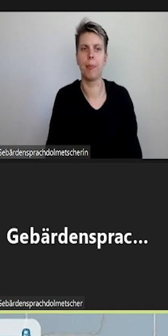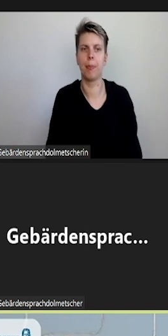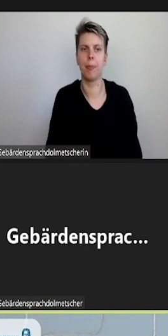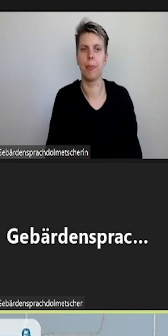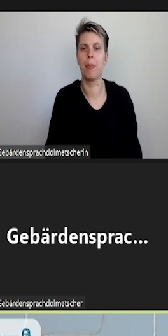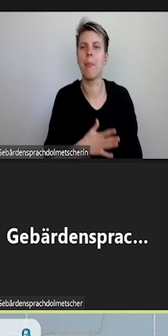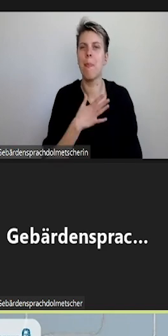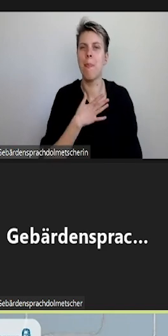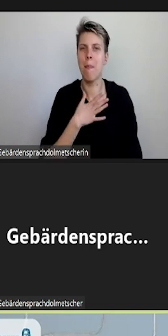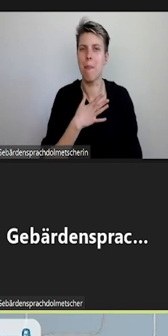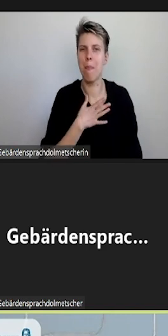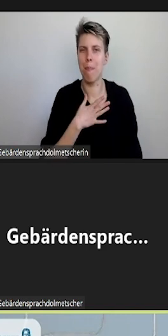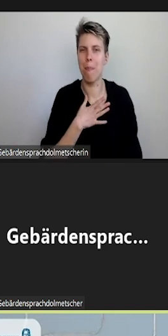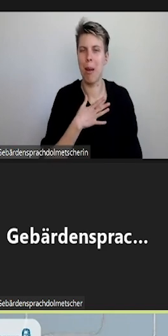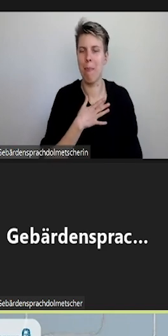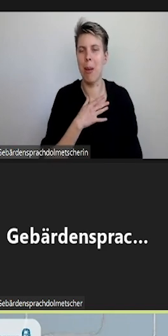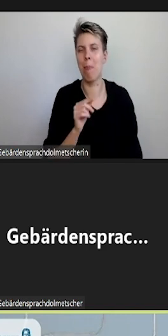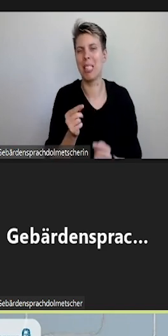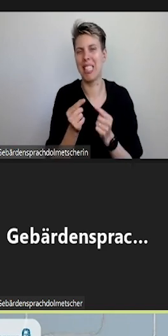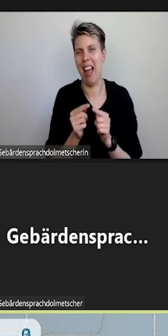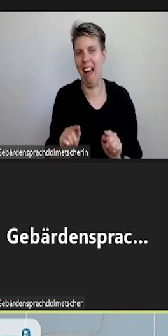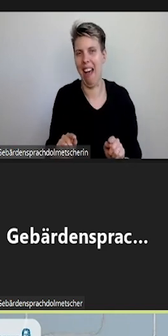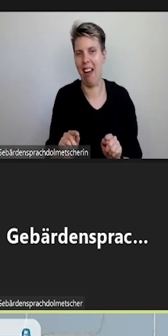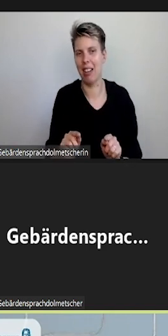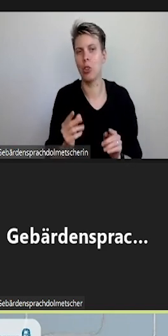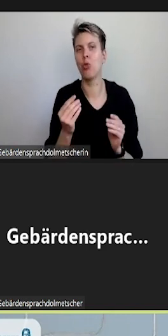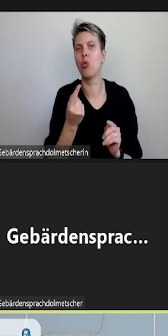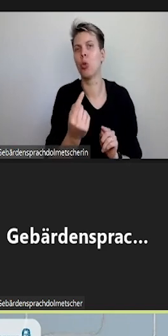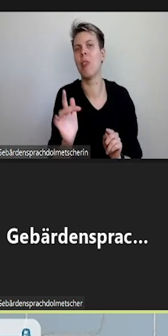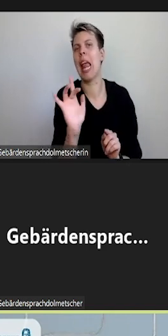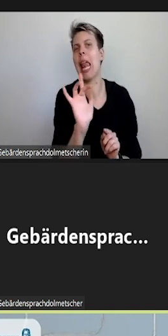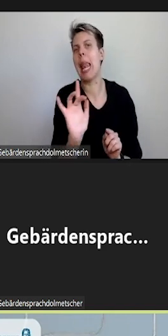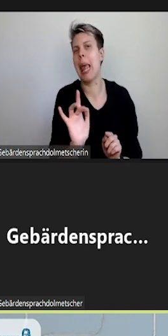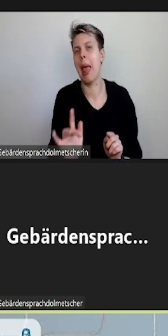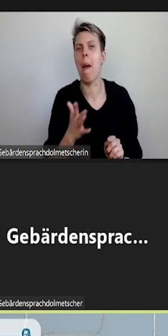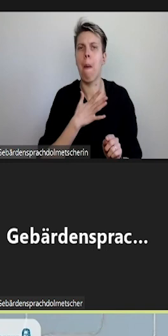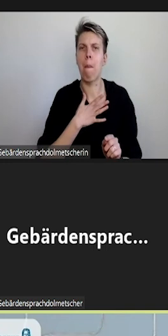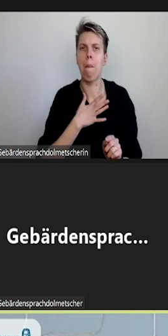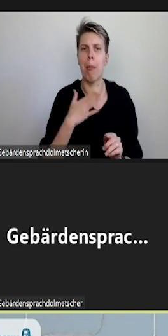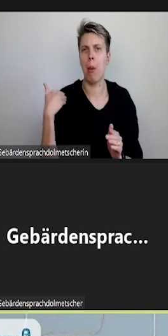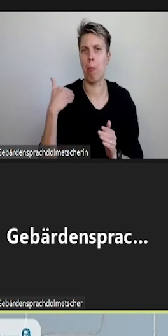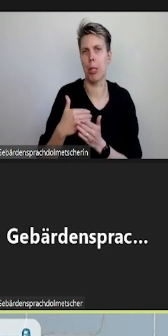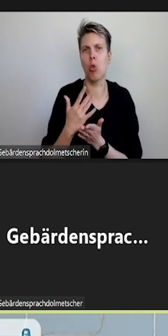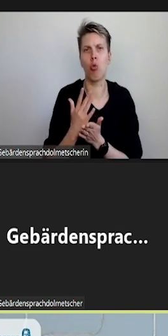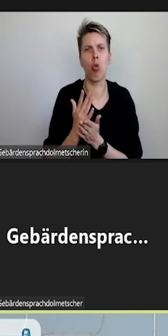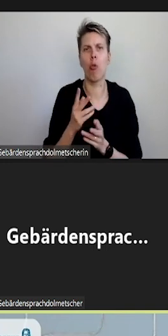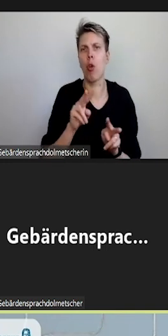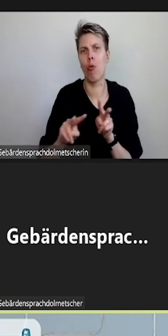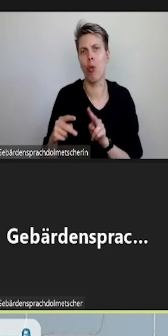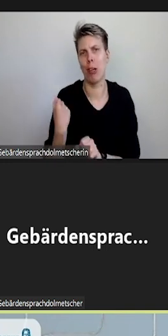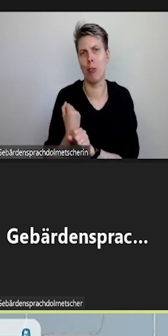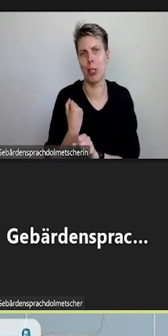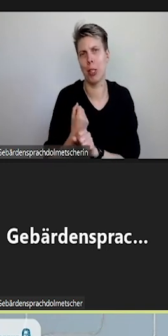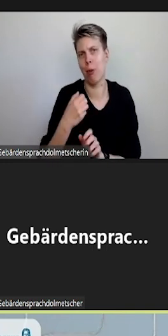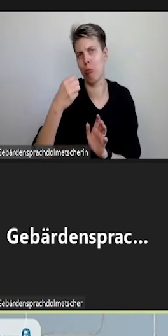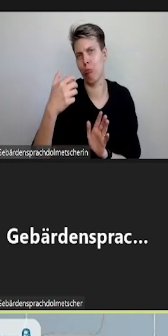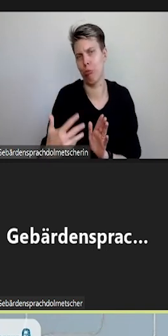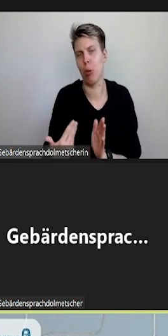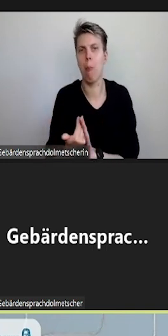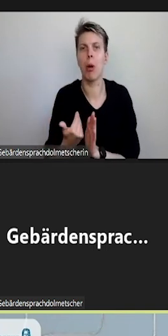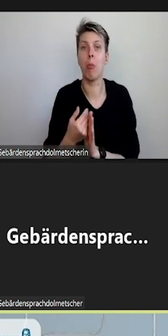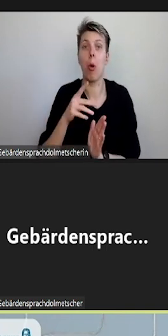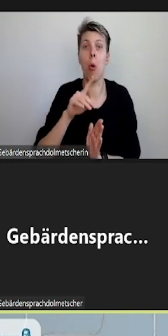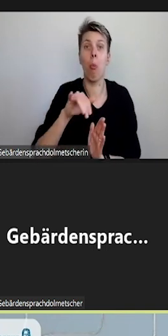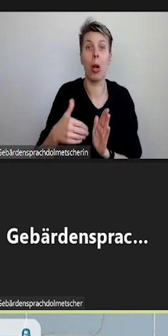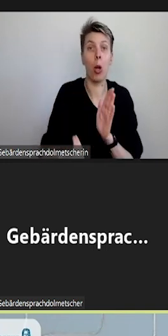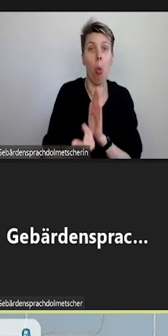bei mir sieht das jetzt ein bisschen anders aus. Bei Ihnen wird es alles leer sein. Ich habe schon verschiedene Projekte gemacht und Sie können entweder ein neues Projekt